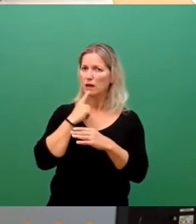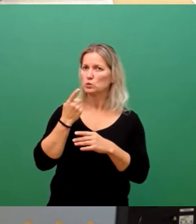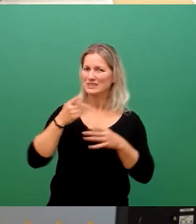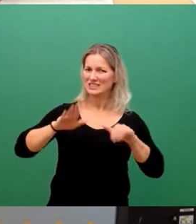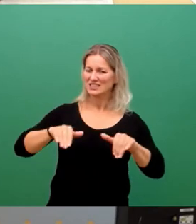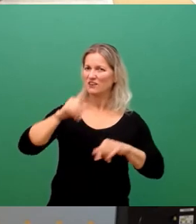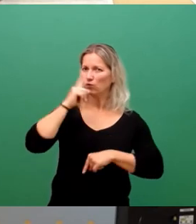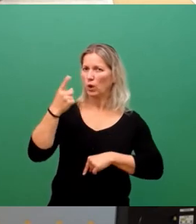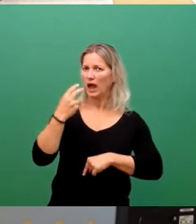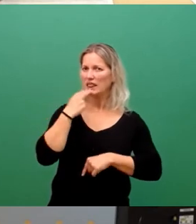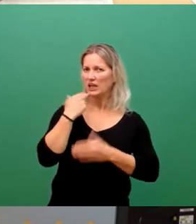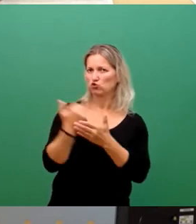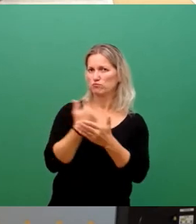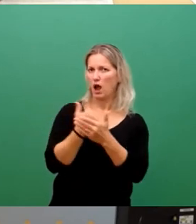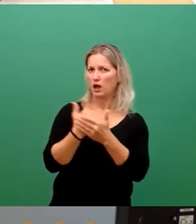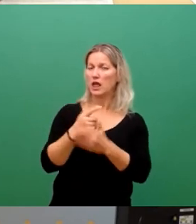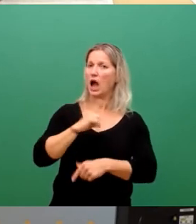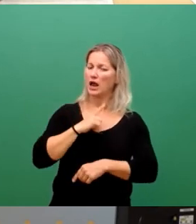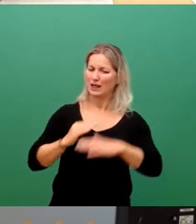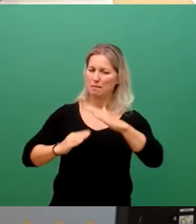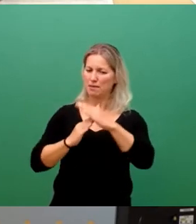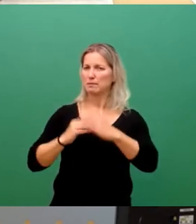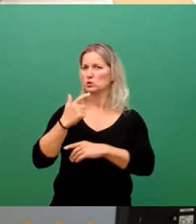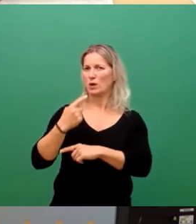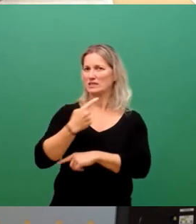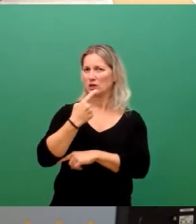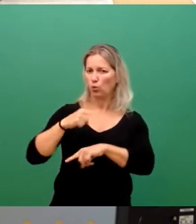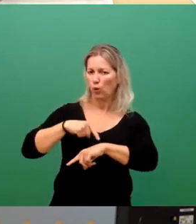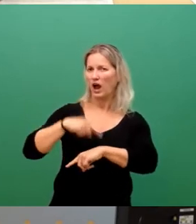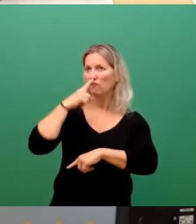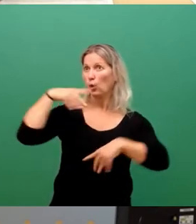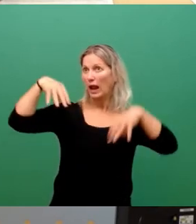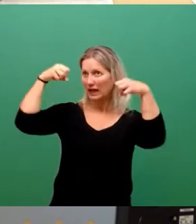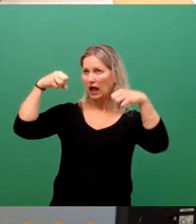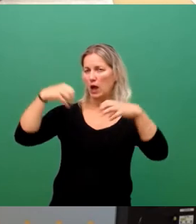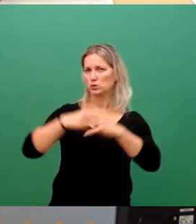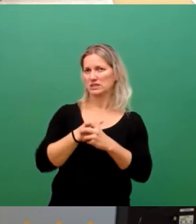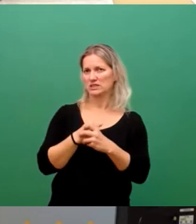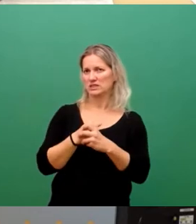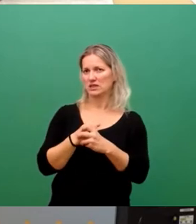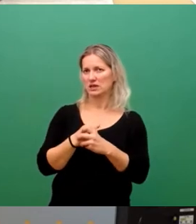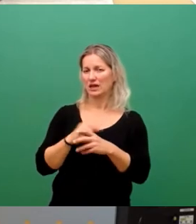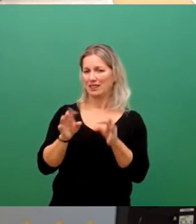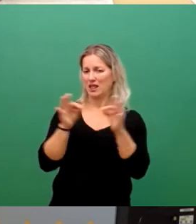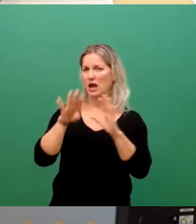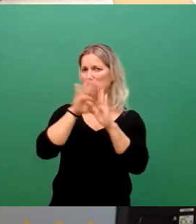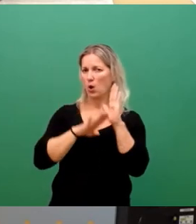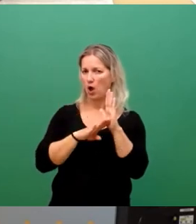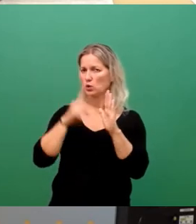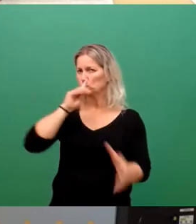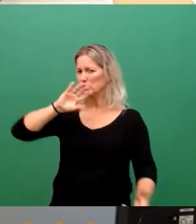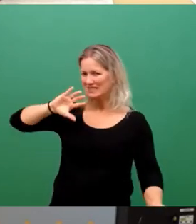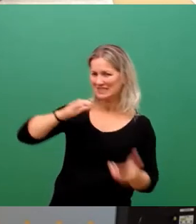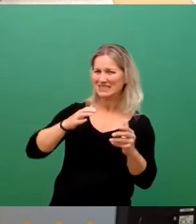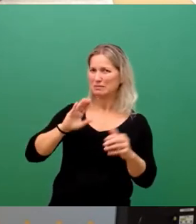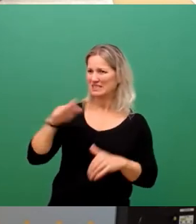Eigentlich müsste man den Stadtrat auf 20 Uhr begrenzen, um hier das Licht ausschalten zu können in den nächsten Monaten. Man müsste die Tagesordnung so straffen, dass Sonnenunsinn hier nicht mehr